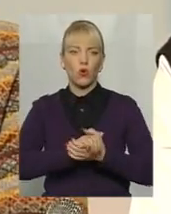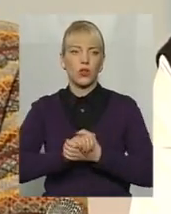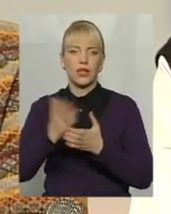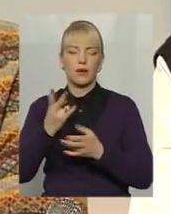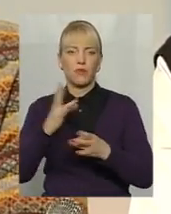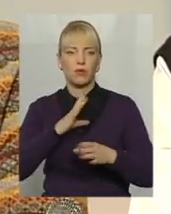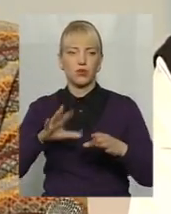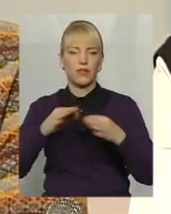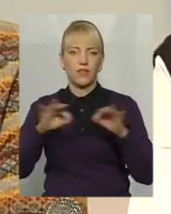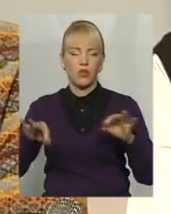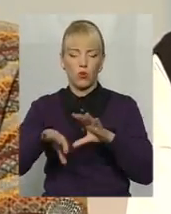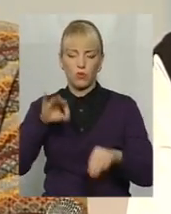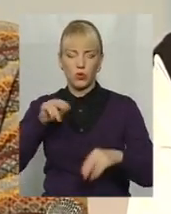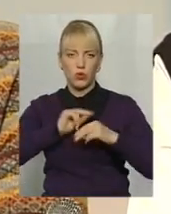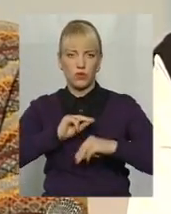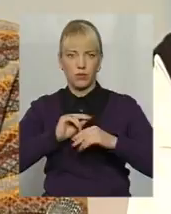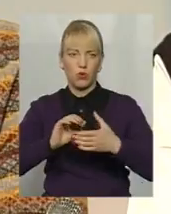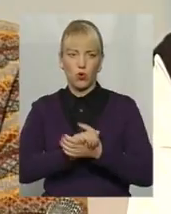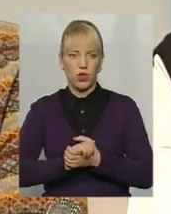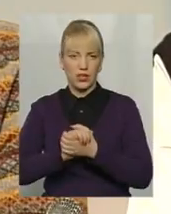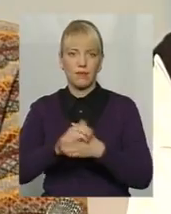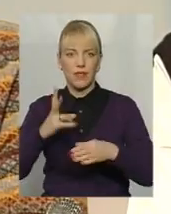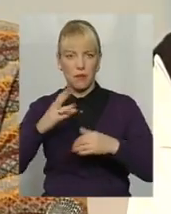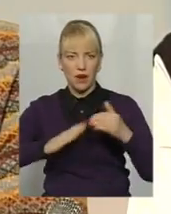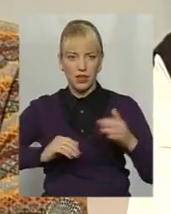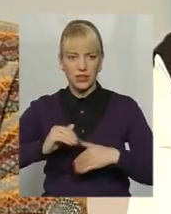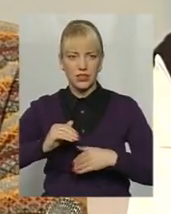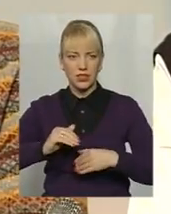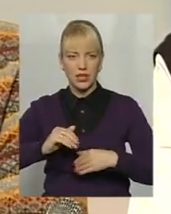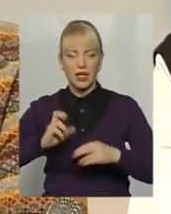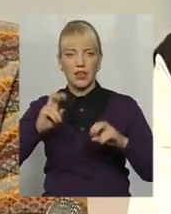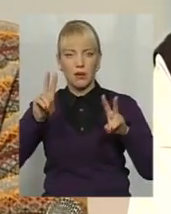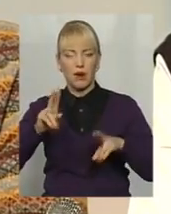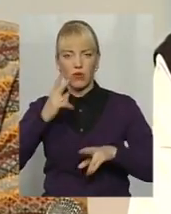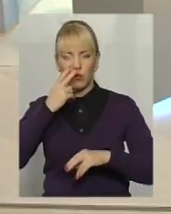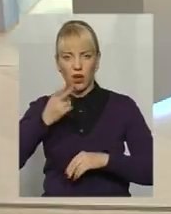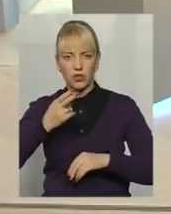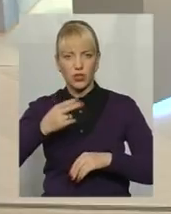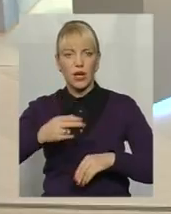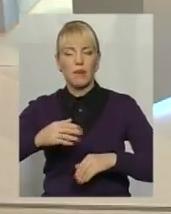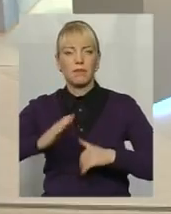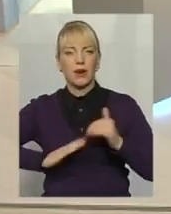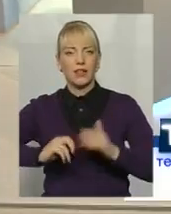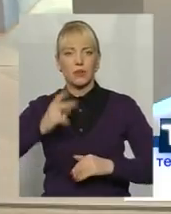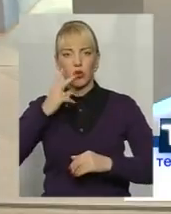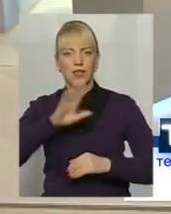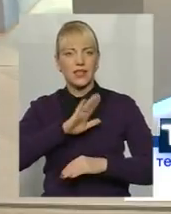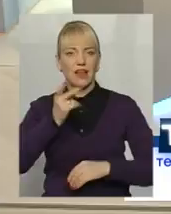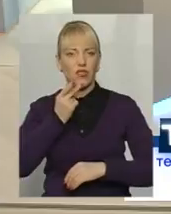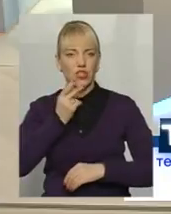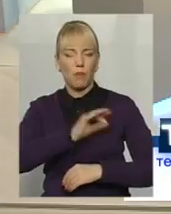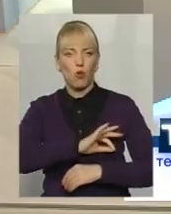обраним трудовим колективом. Ну, на практиці, як правило показує практика, що не завжди профспілки